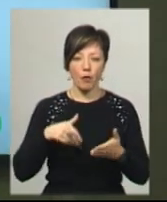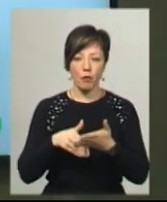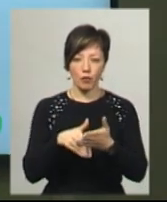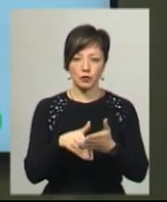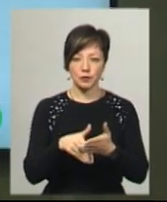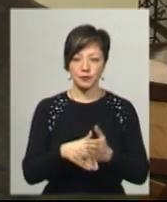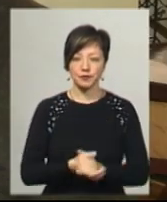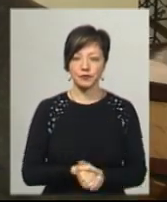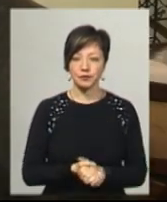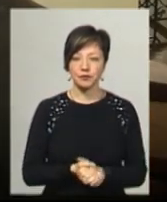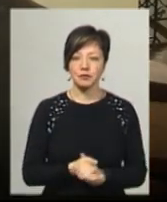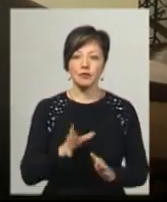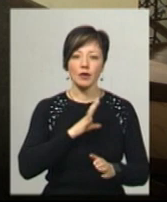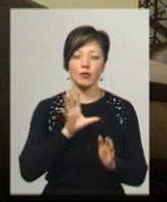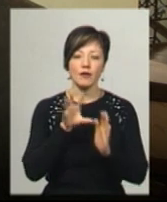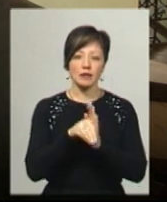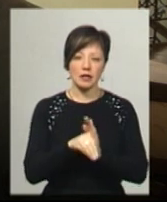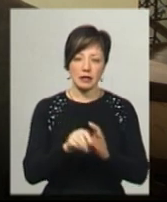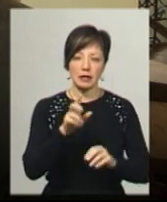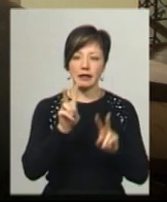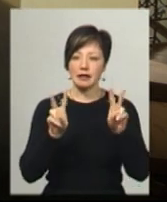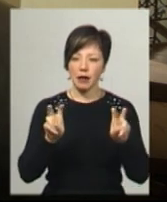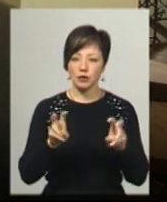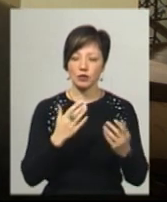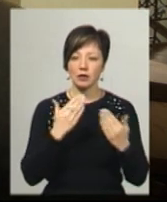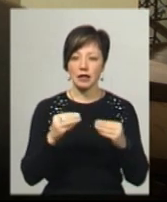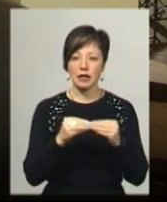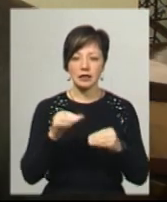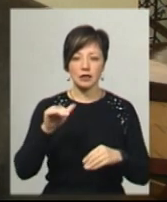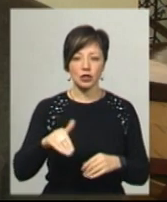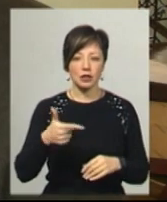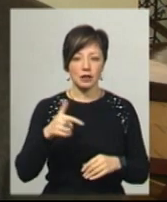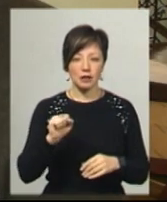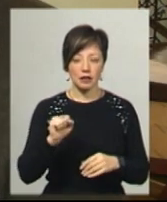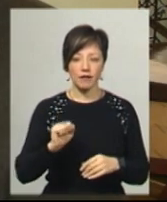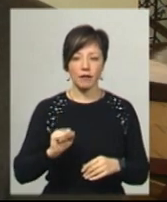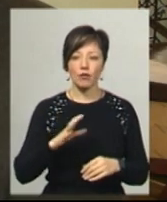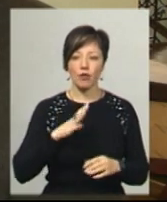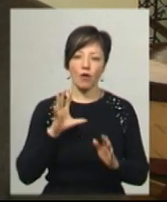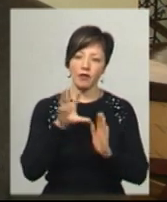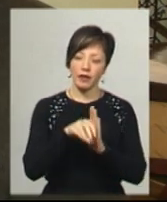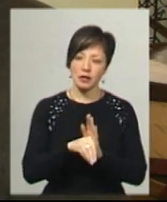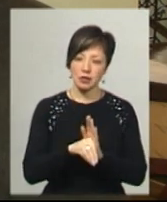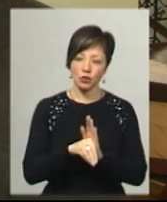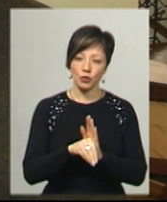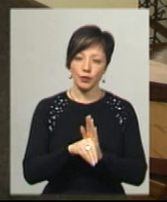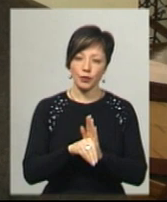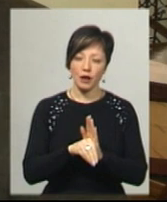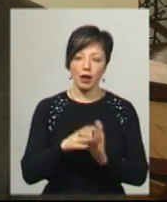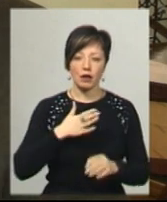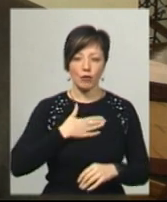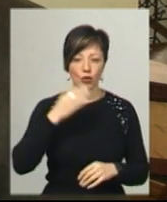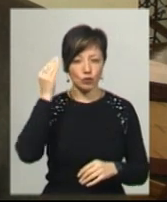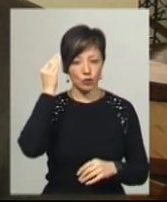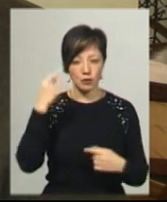З голосу була внесена тема, що стосувалася 10 тисяч гектарів і фермерів, було внесено, на мою